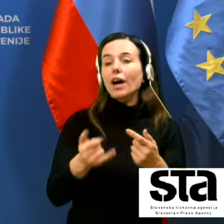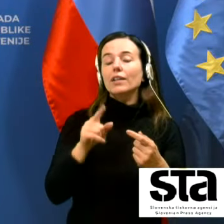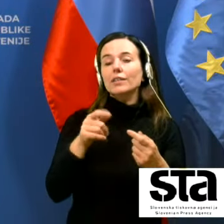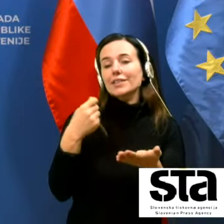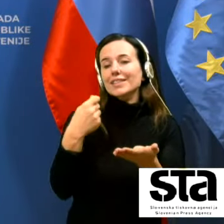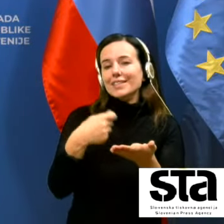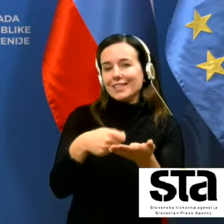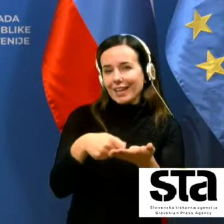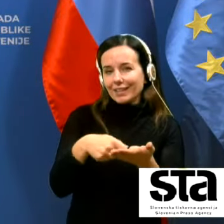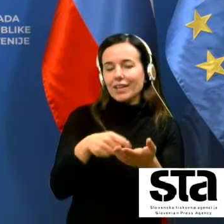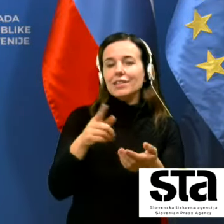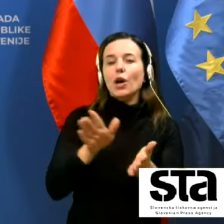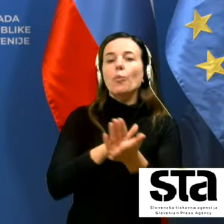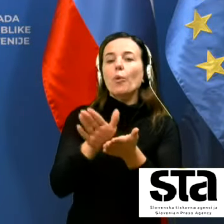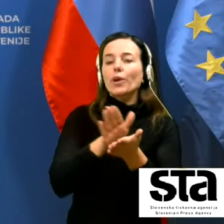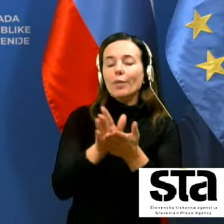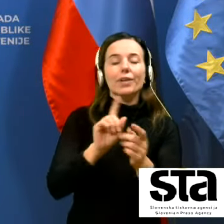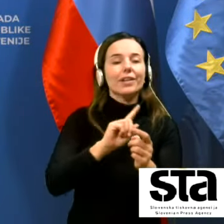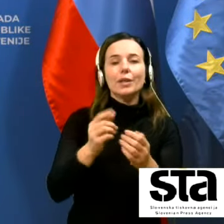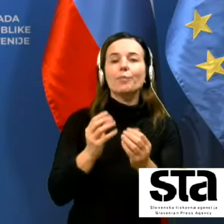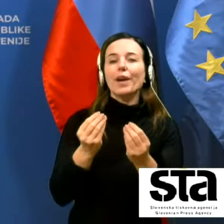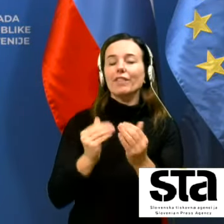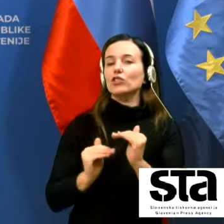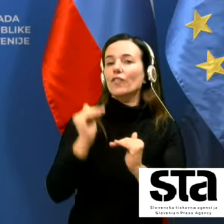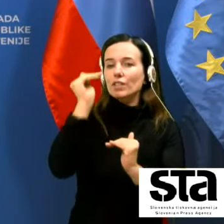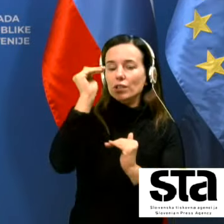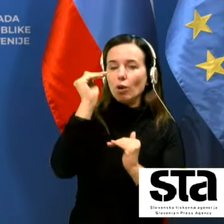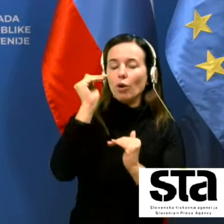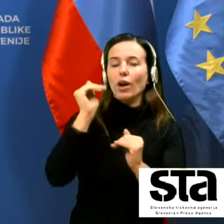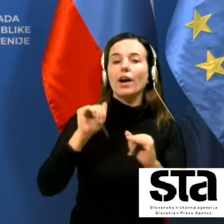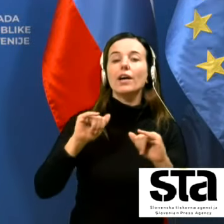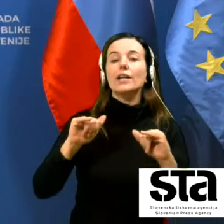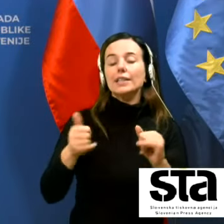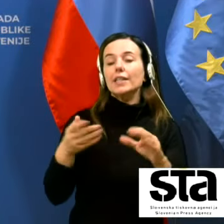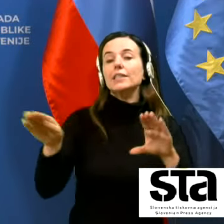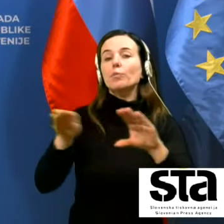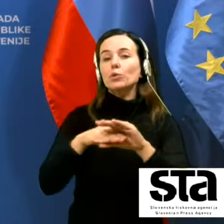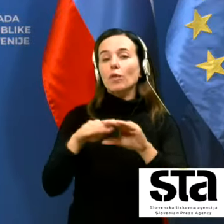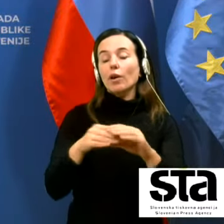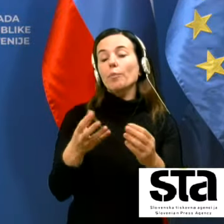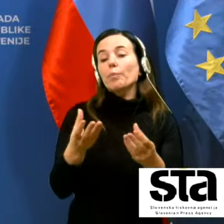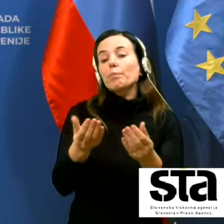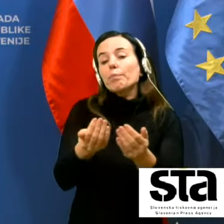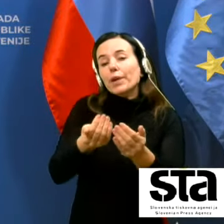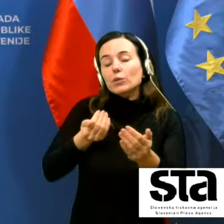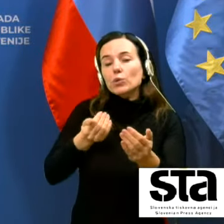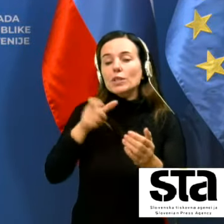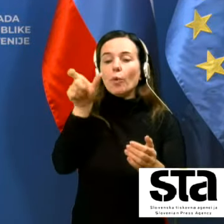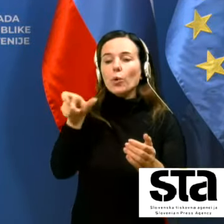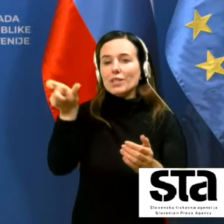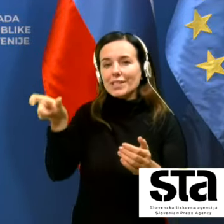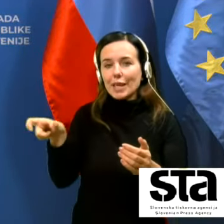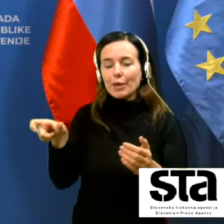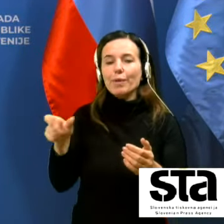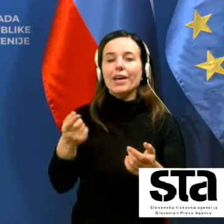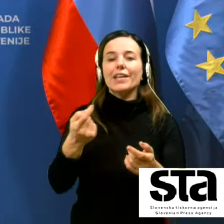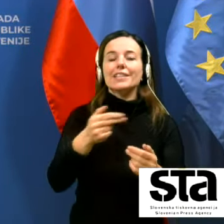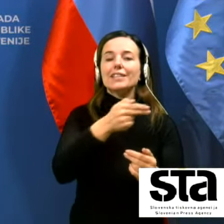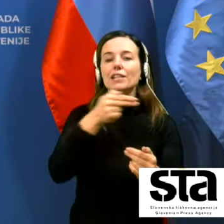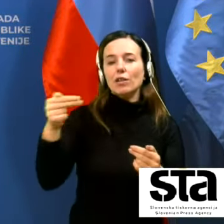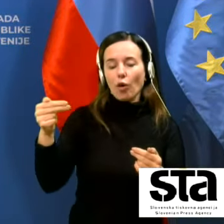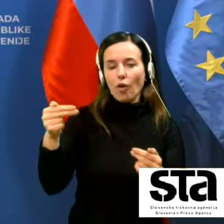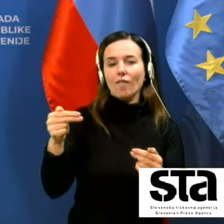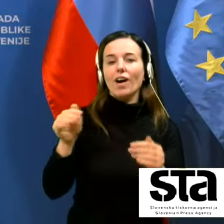za uporabnike previsoka se je zaposlovalo predvsem osebje iz naslova